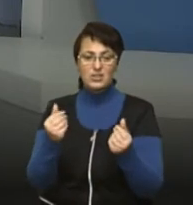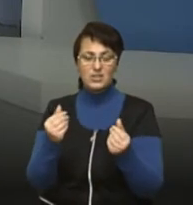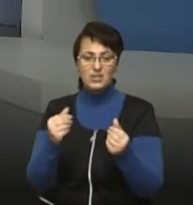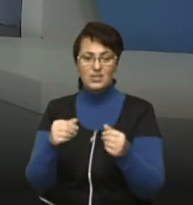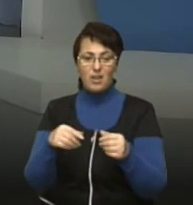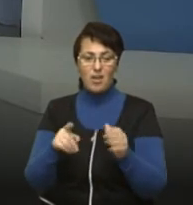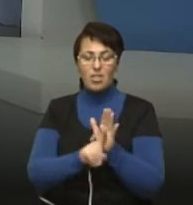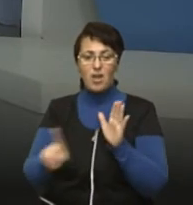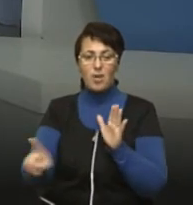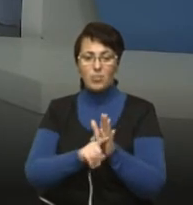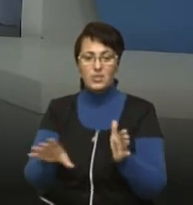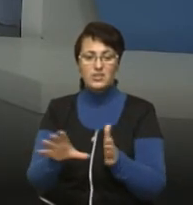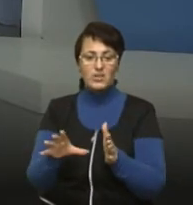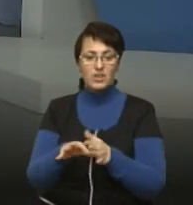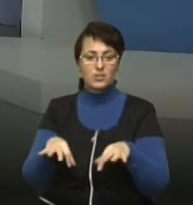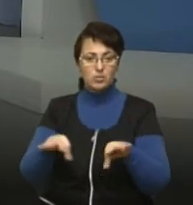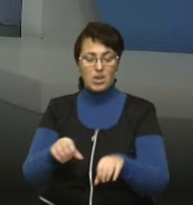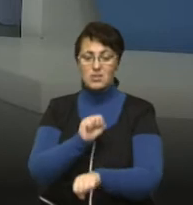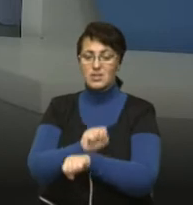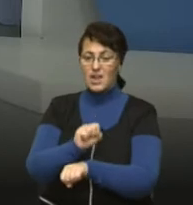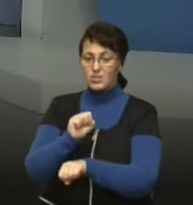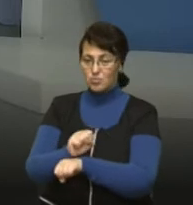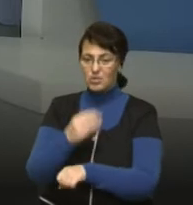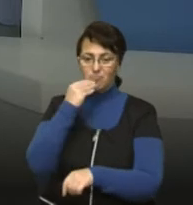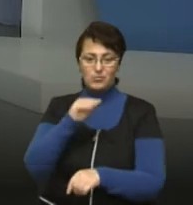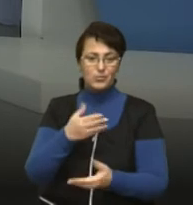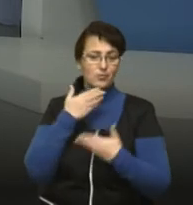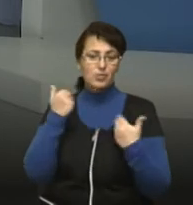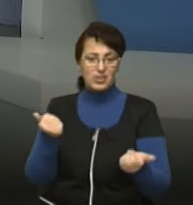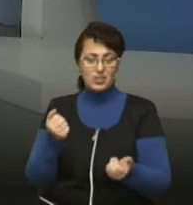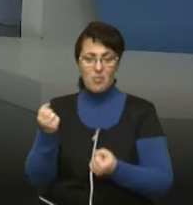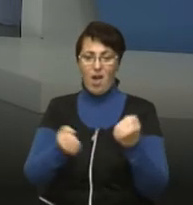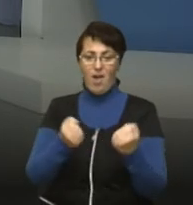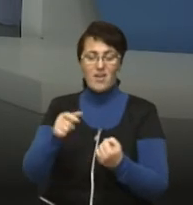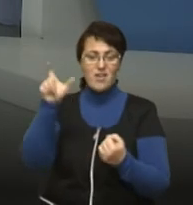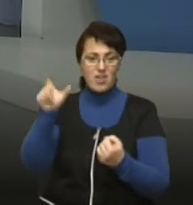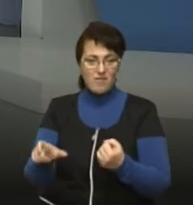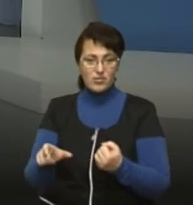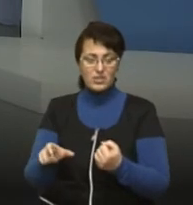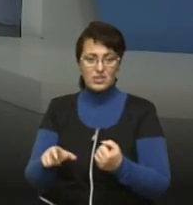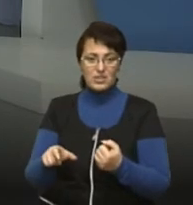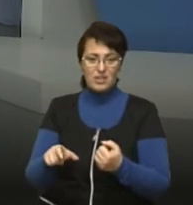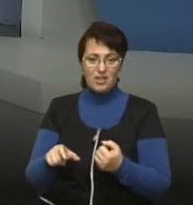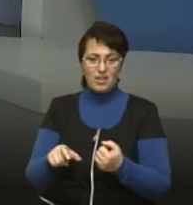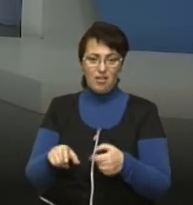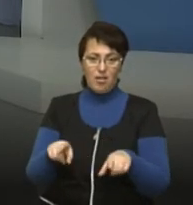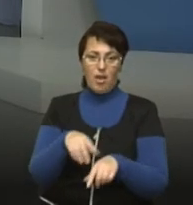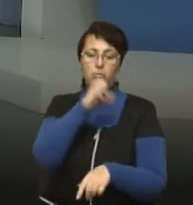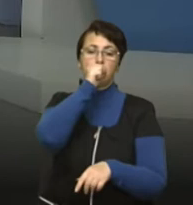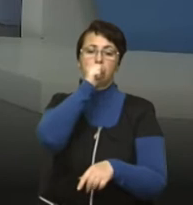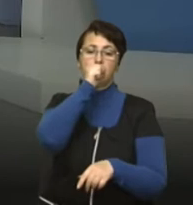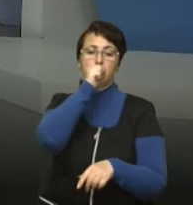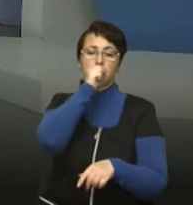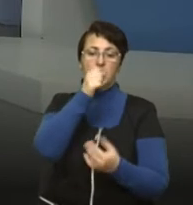електротранспорті, чомусь на зупинках, так би мовити, краще наставило. І водії в салоні, як німі, не можуть так зорієнтувати